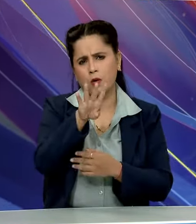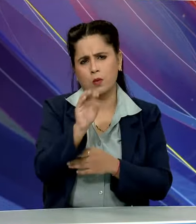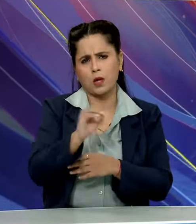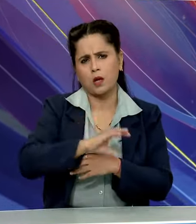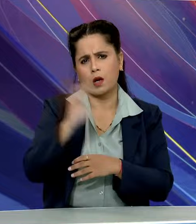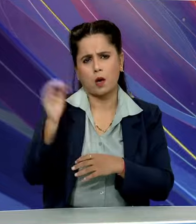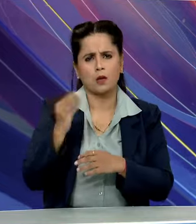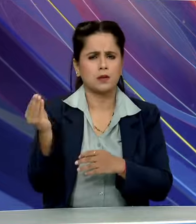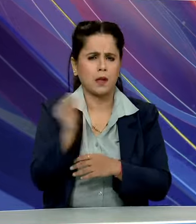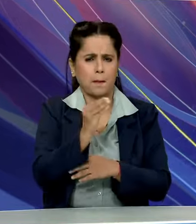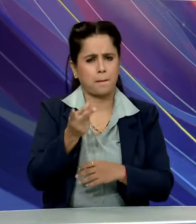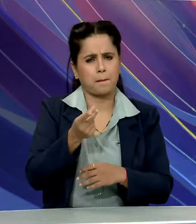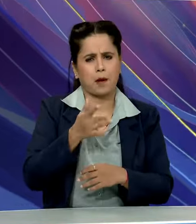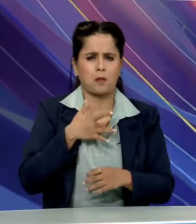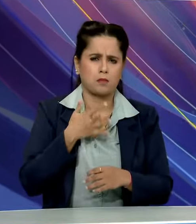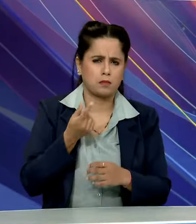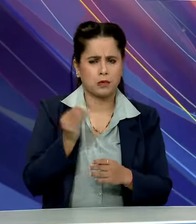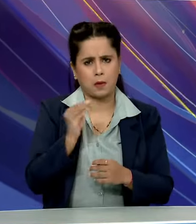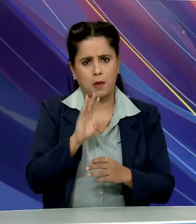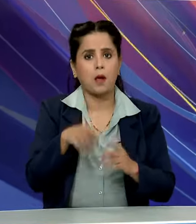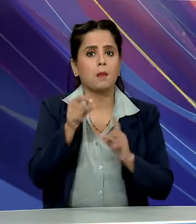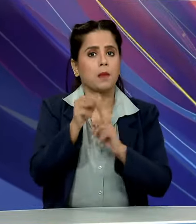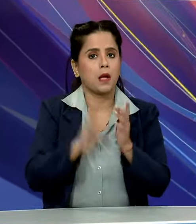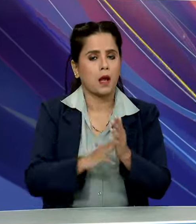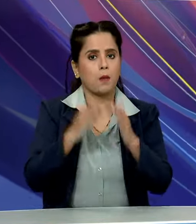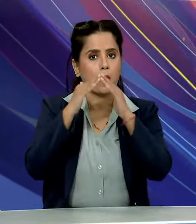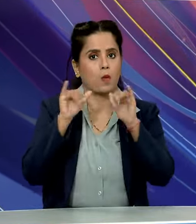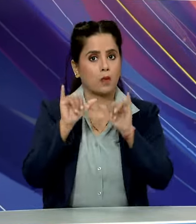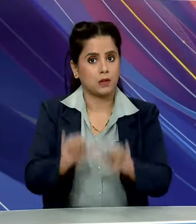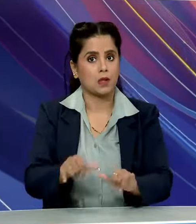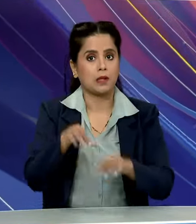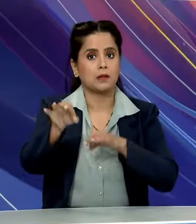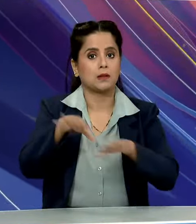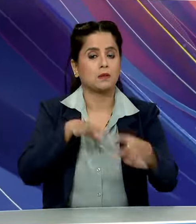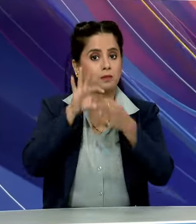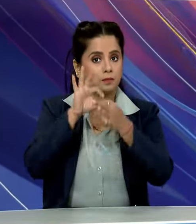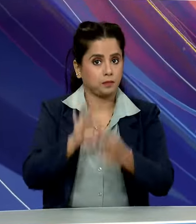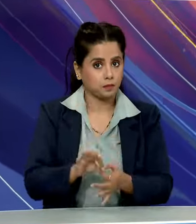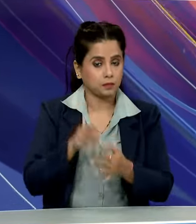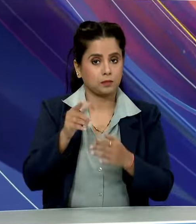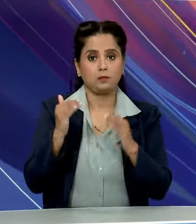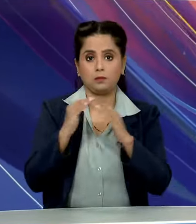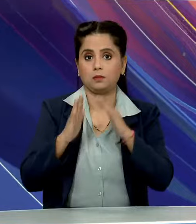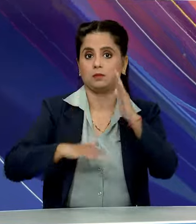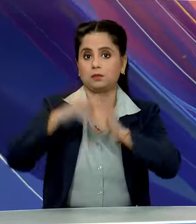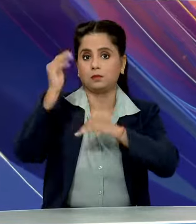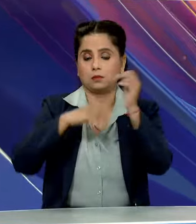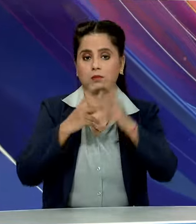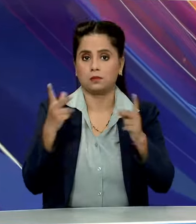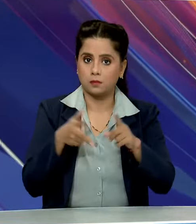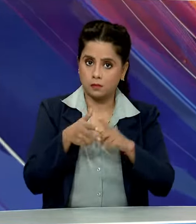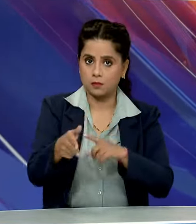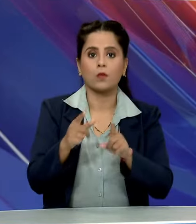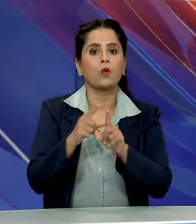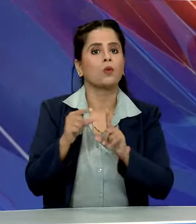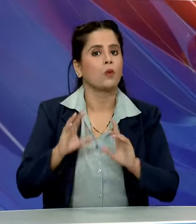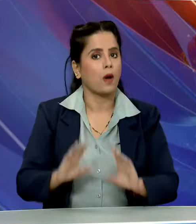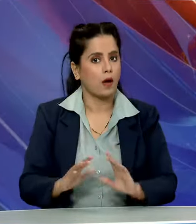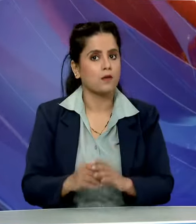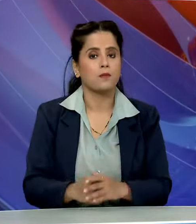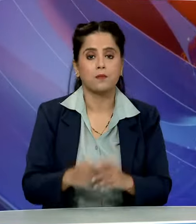करोड रुपई की लागत से पी-म आवास योजना शहरी के तहत निर्मित घरों का भी लोकार पड़ किया